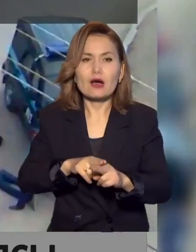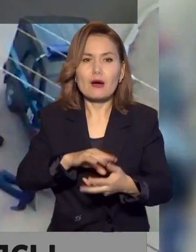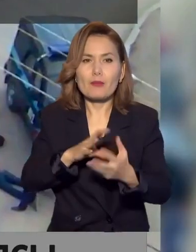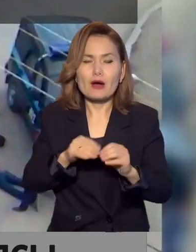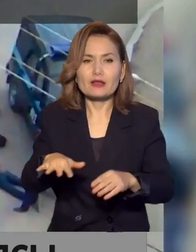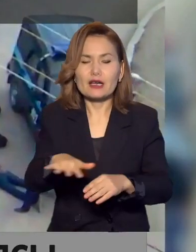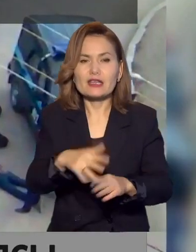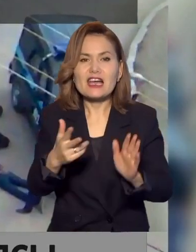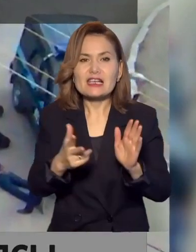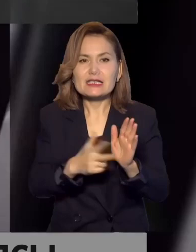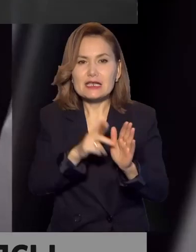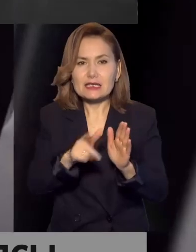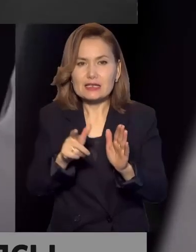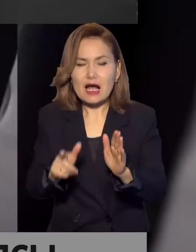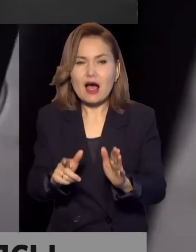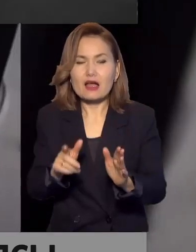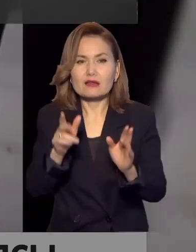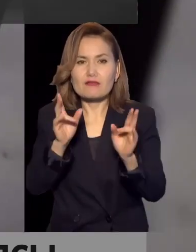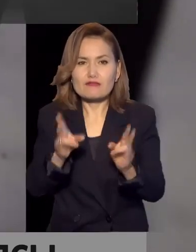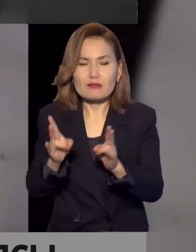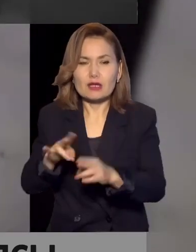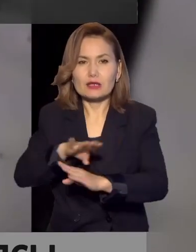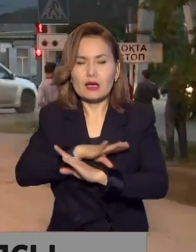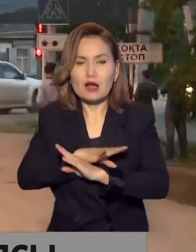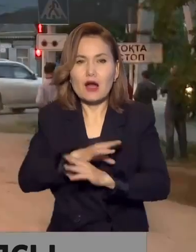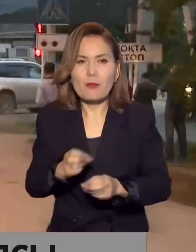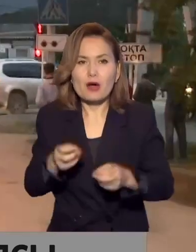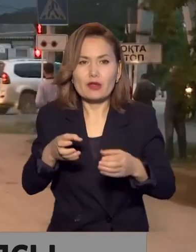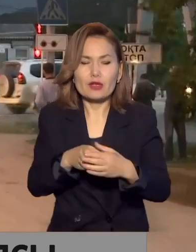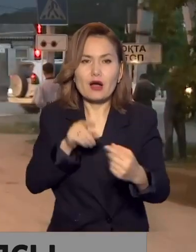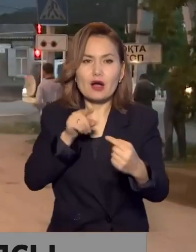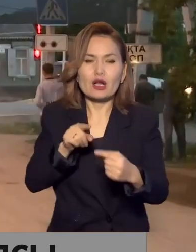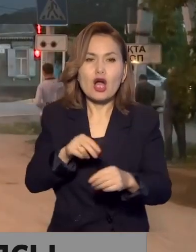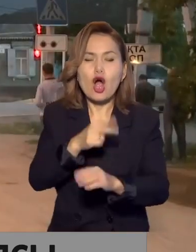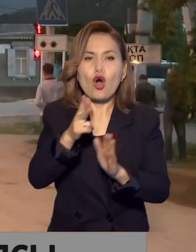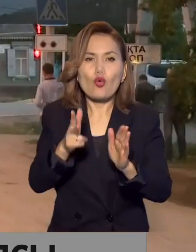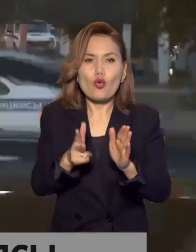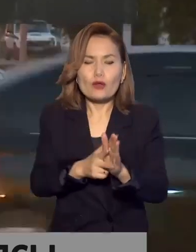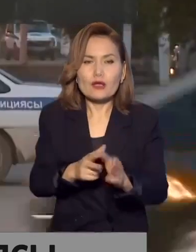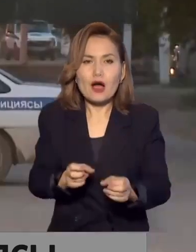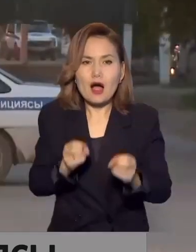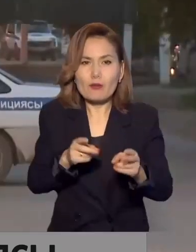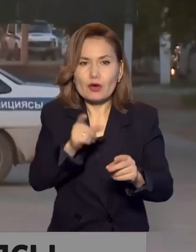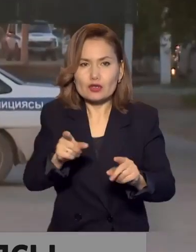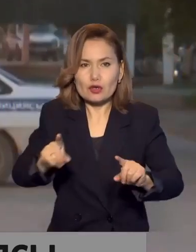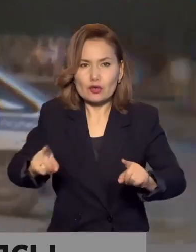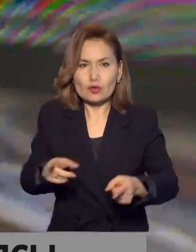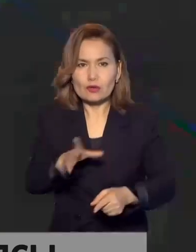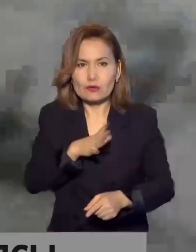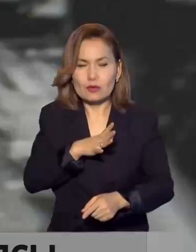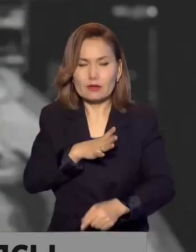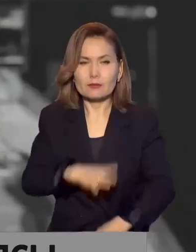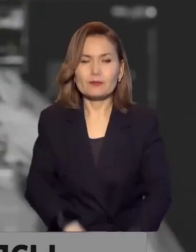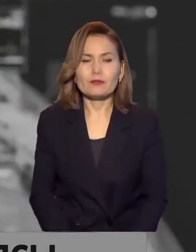салдарынан 8 адам қаза тапты. Анти-террорлық операция кезінде 18 қылмыз кердің көзі жойылды.